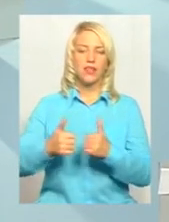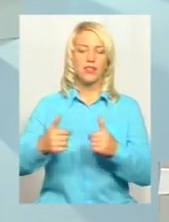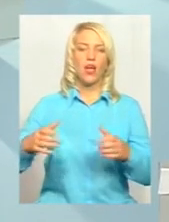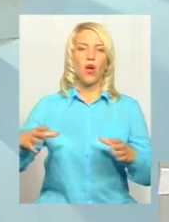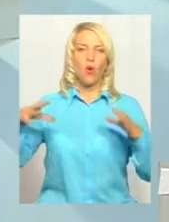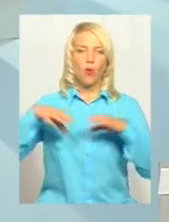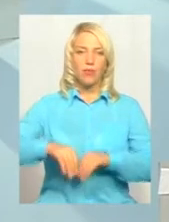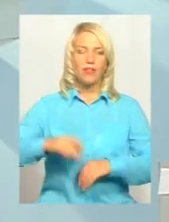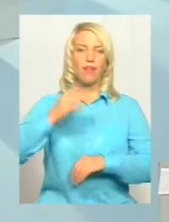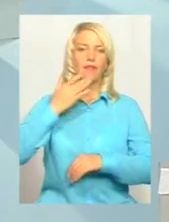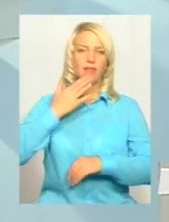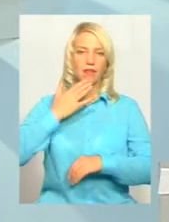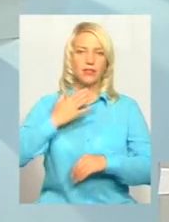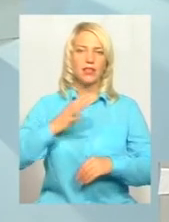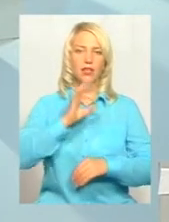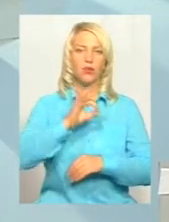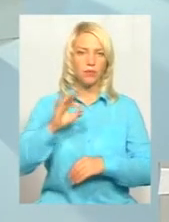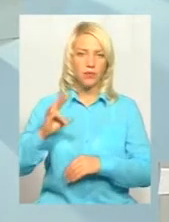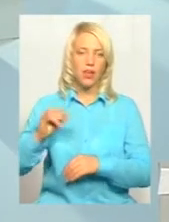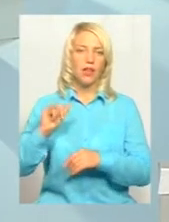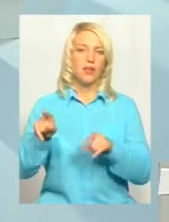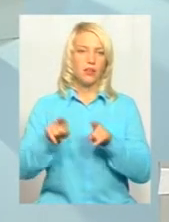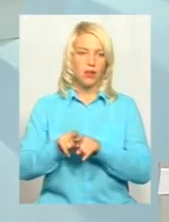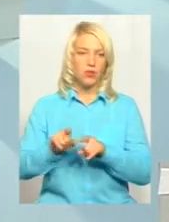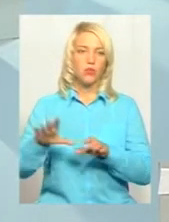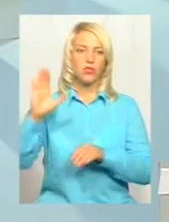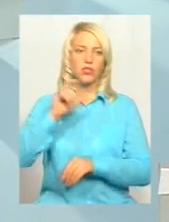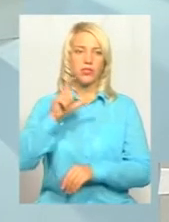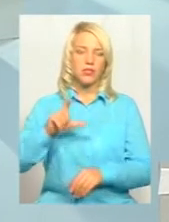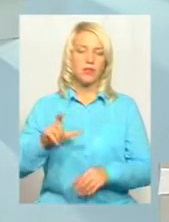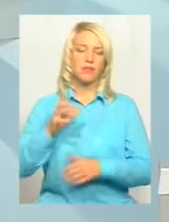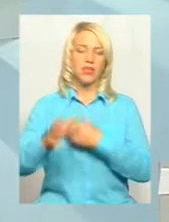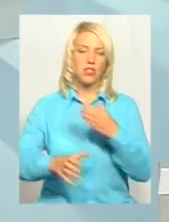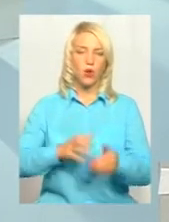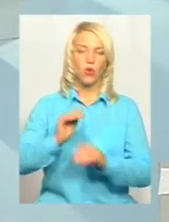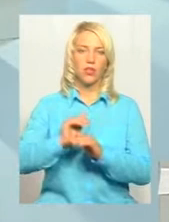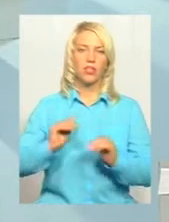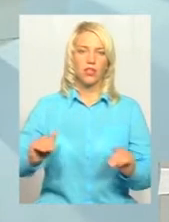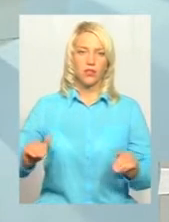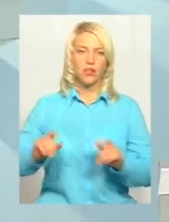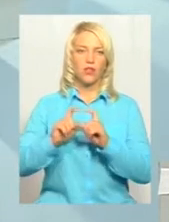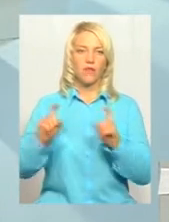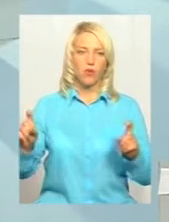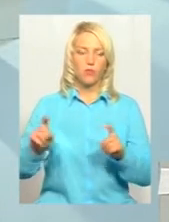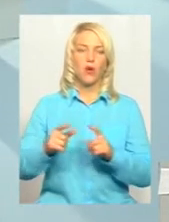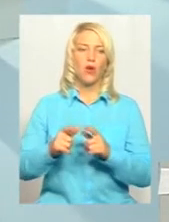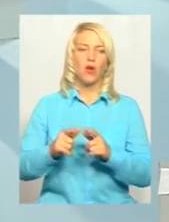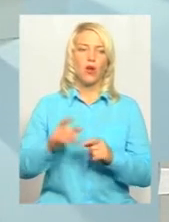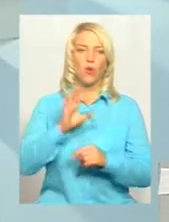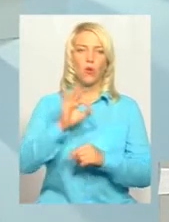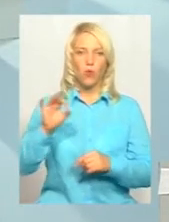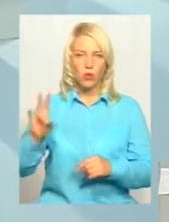також з Міжнародним дитячим фондом Організації об'єднаних націй